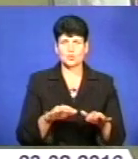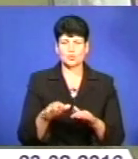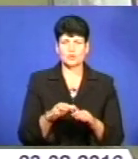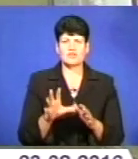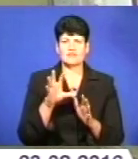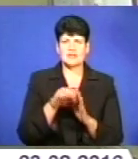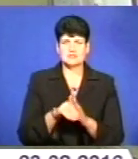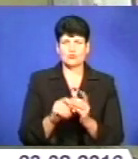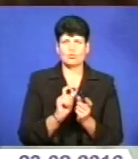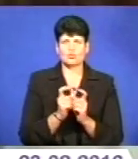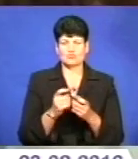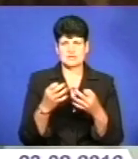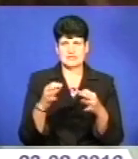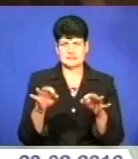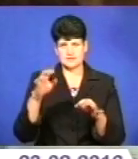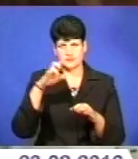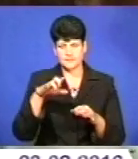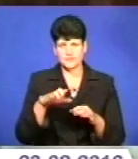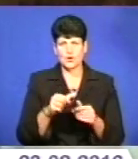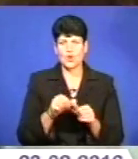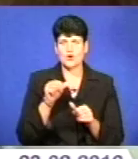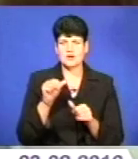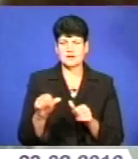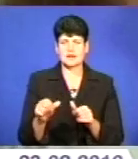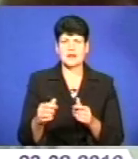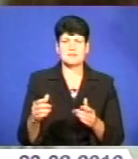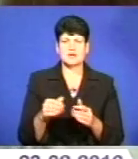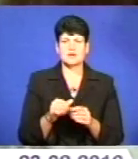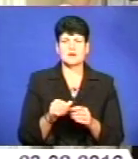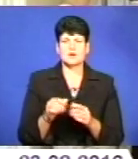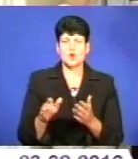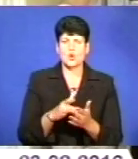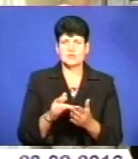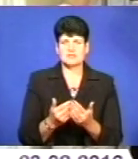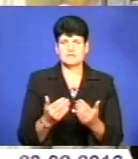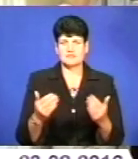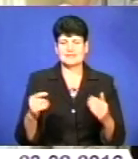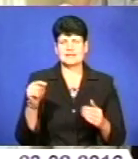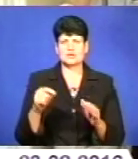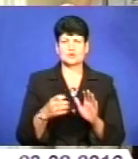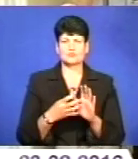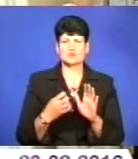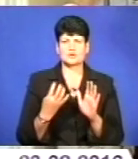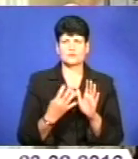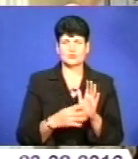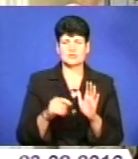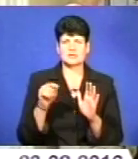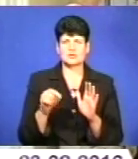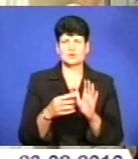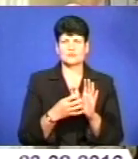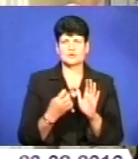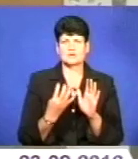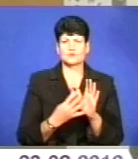за незалежність держави. В окремий розділ виставки війшли матеріали і документи 1990-го початку 1991